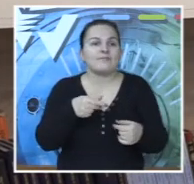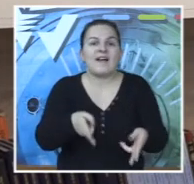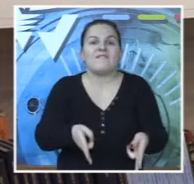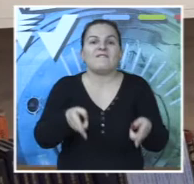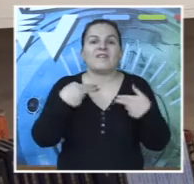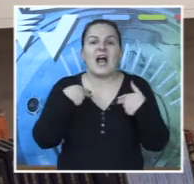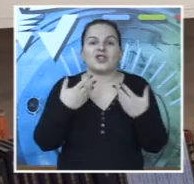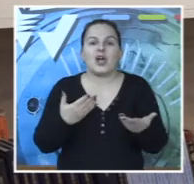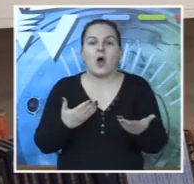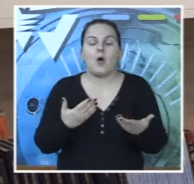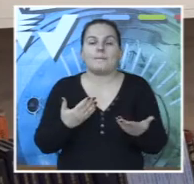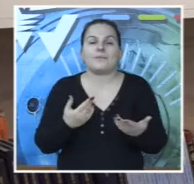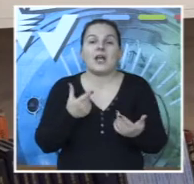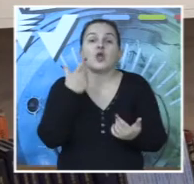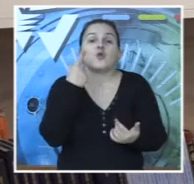to vraćao,